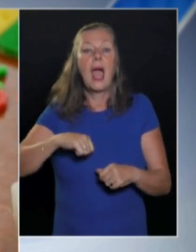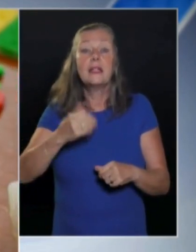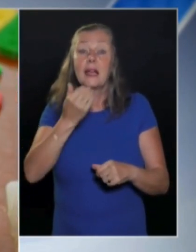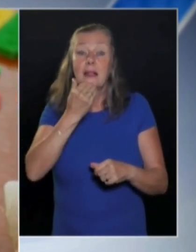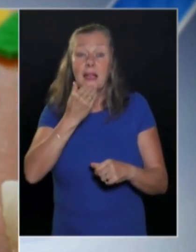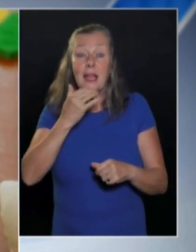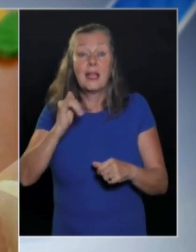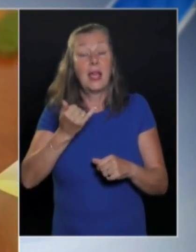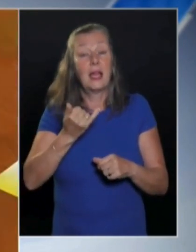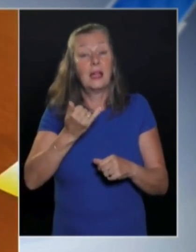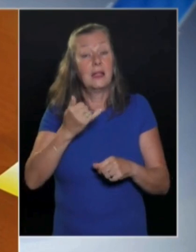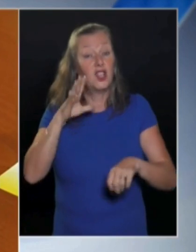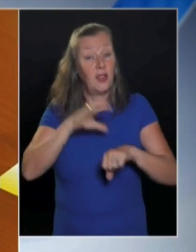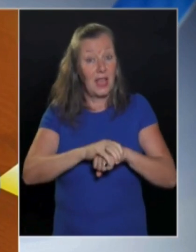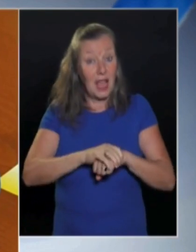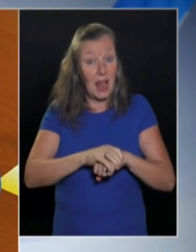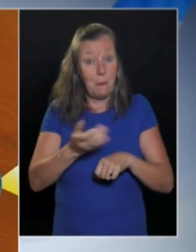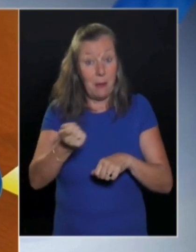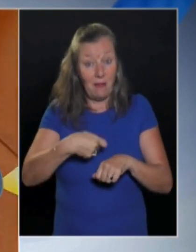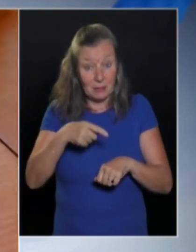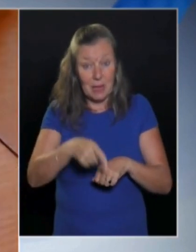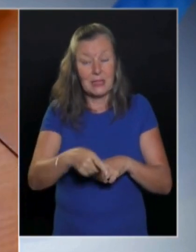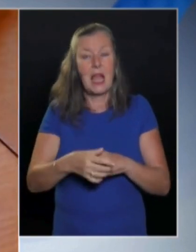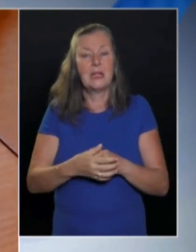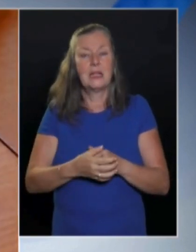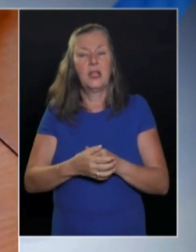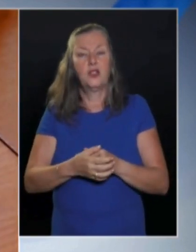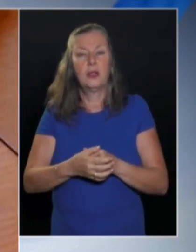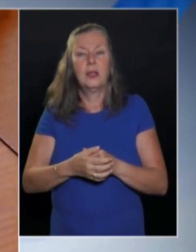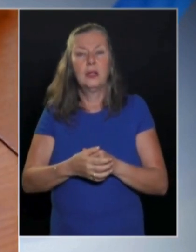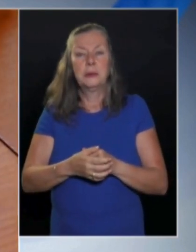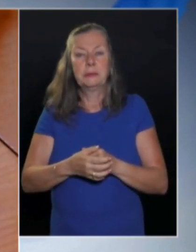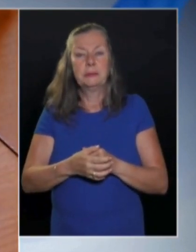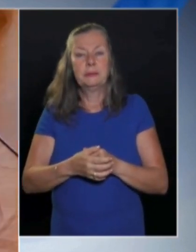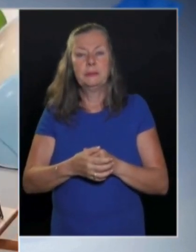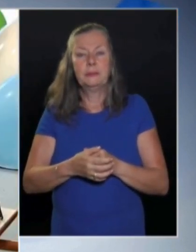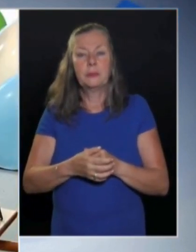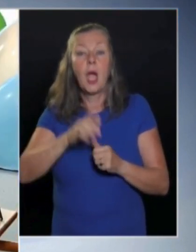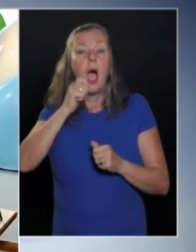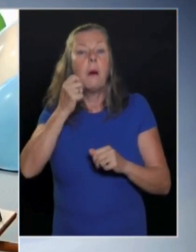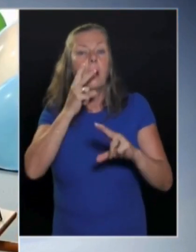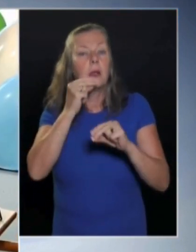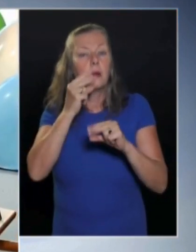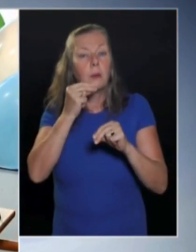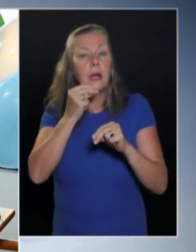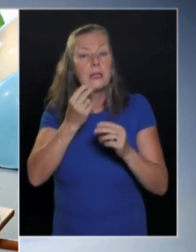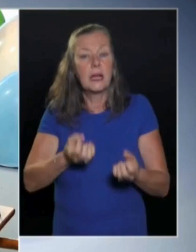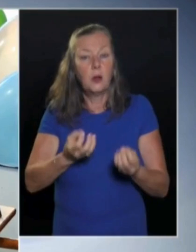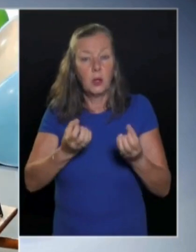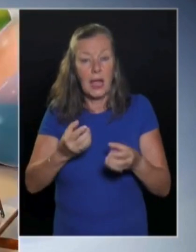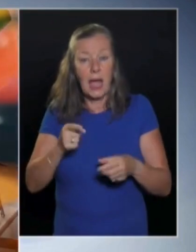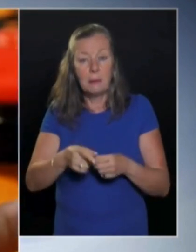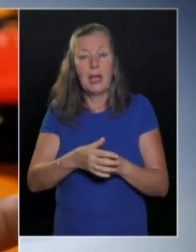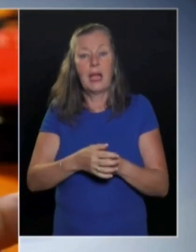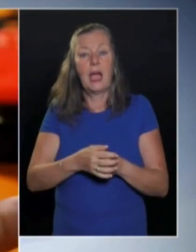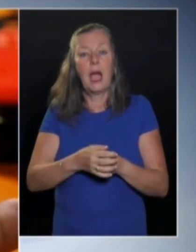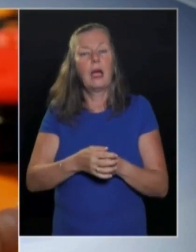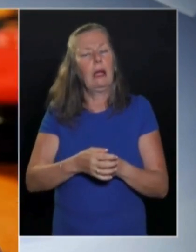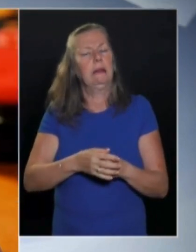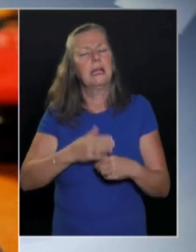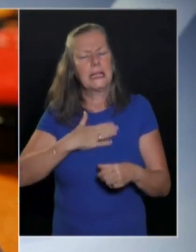egyedi igényeket is figyelembe veszik a termékek beszerzésekor. Magyarul beszélő termékeink